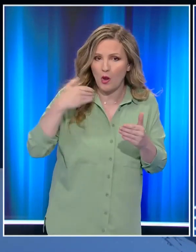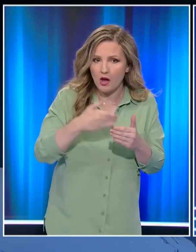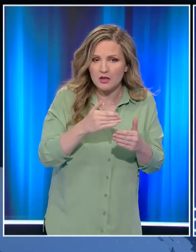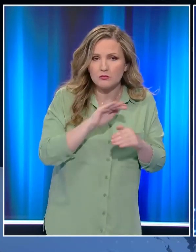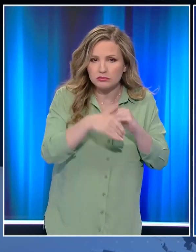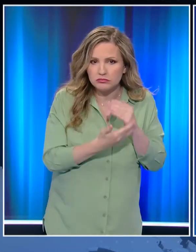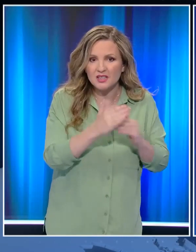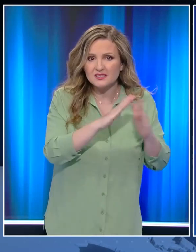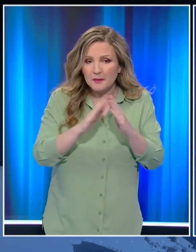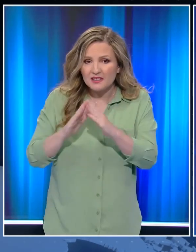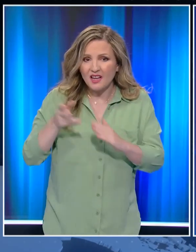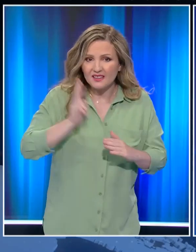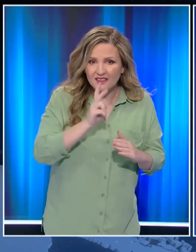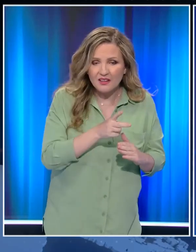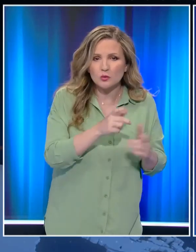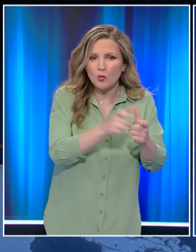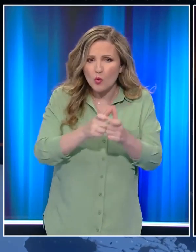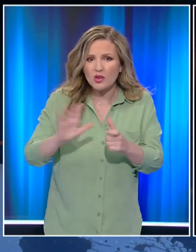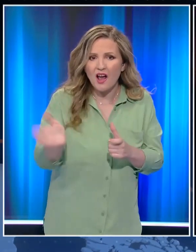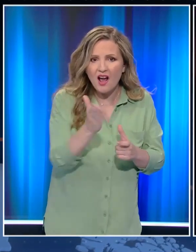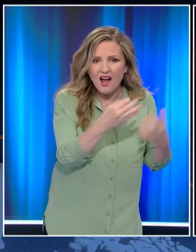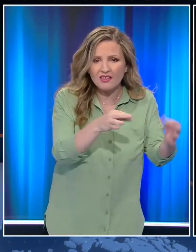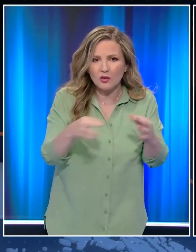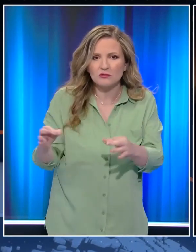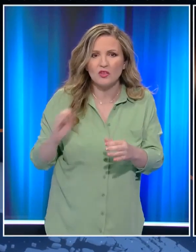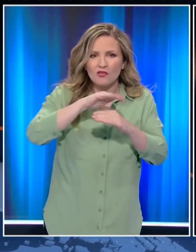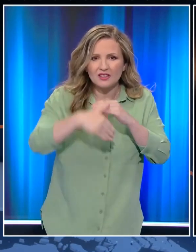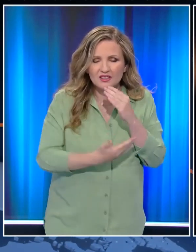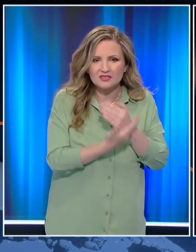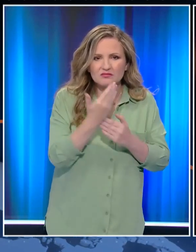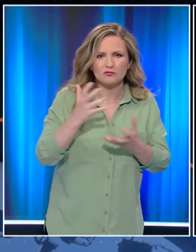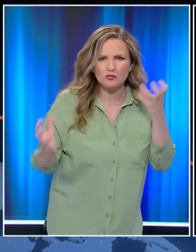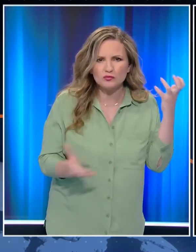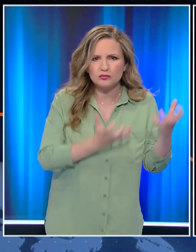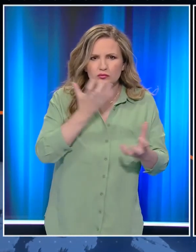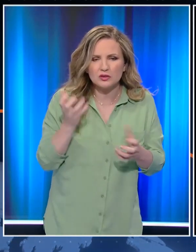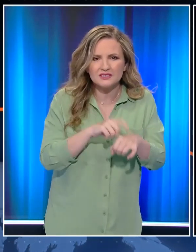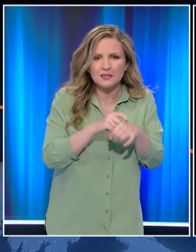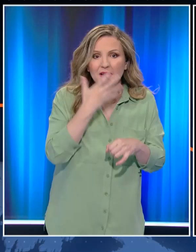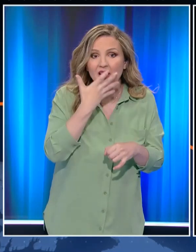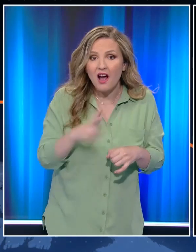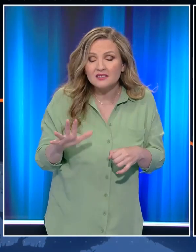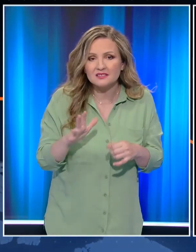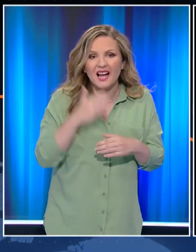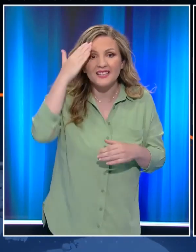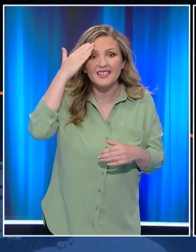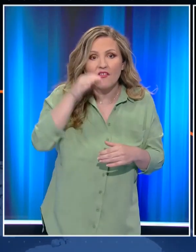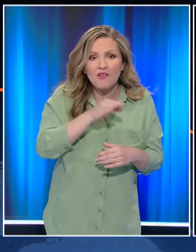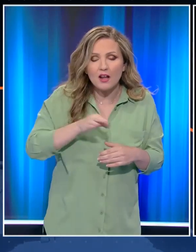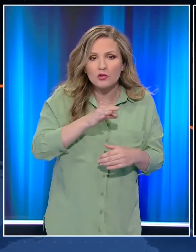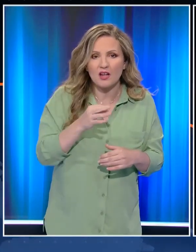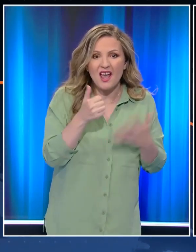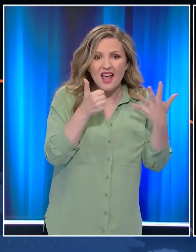απειλήθηκαν σπίτια και κενώθηκαν χωριά. Ολονύχτια μάχη με τις φλόγες. Στιγμές εφιαλτικές. Οι κάτοικοι